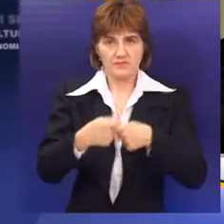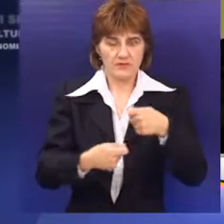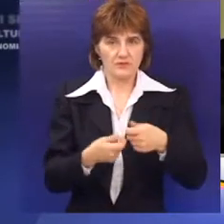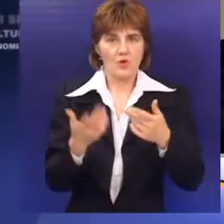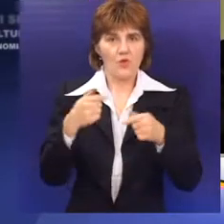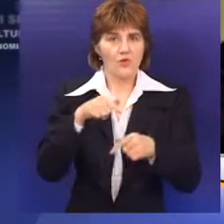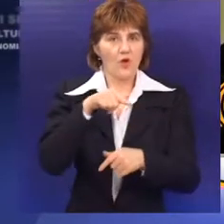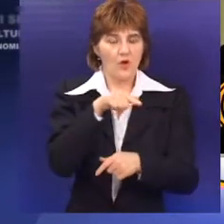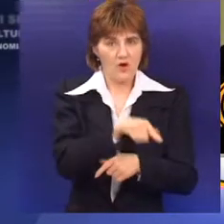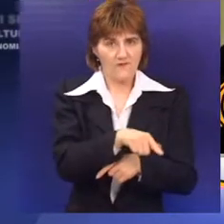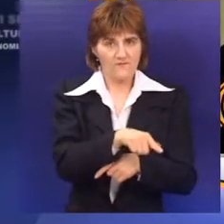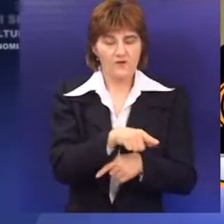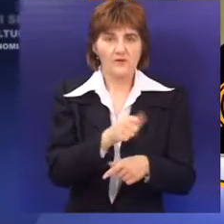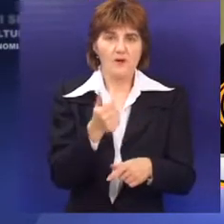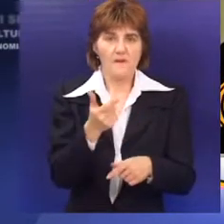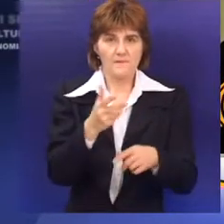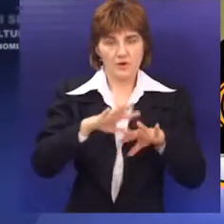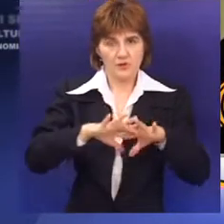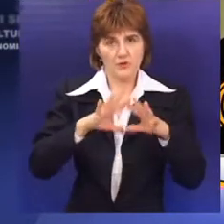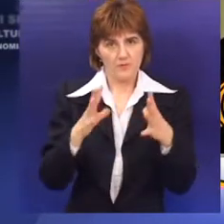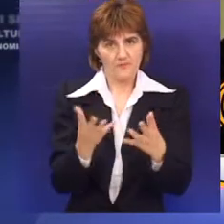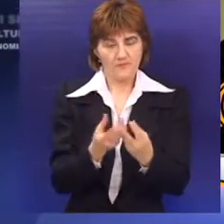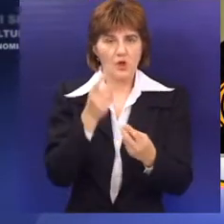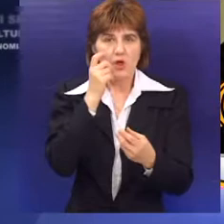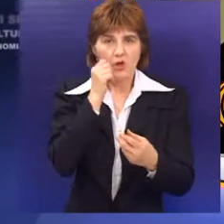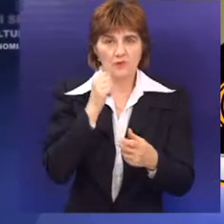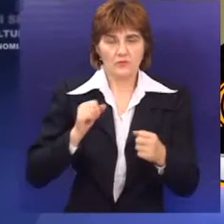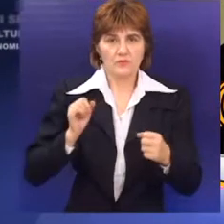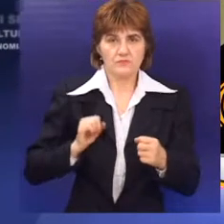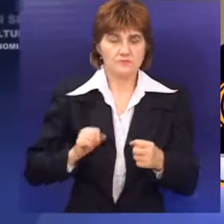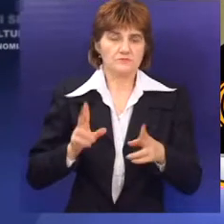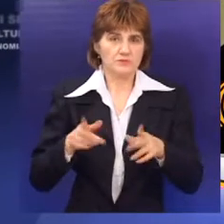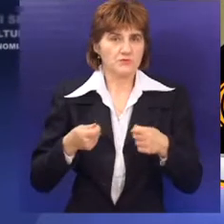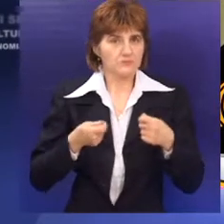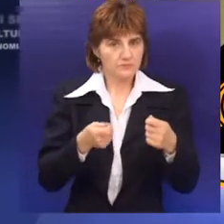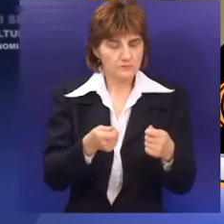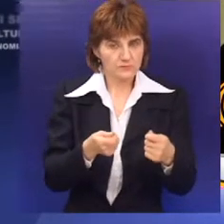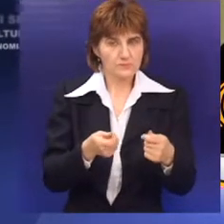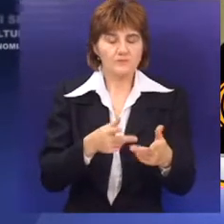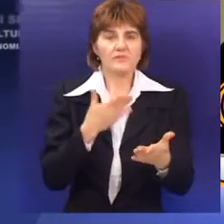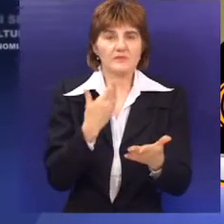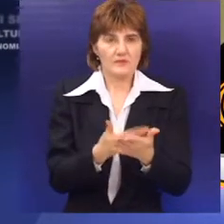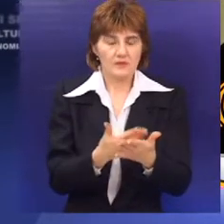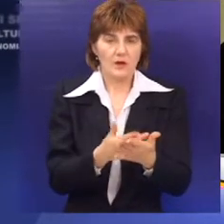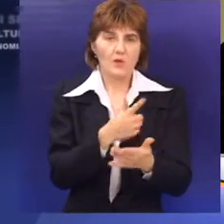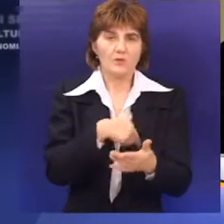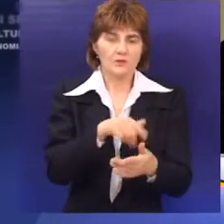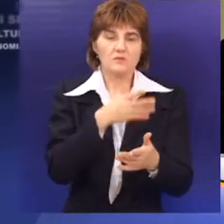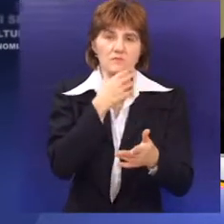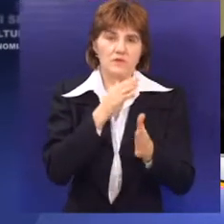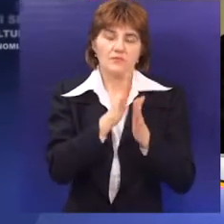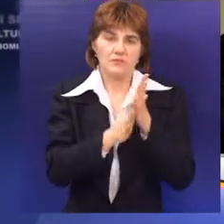Od ovih ukupno broja zahteva, znači građani vrlo su spremni da sarađuju i to mogu da je ilustren primjerom, da je